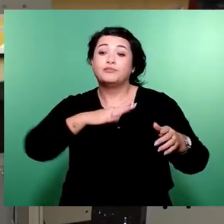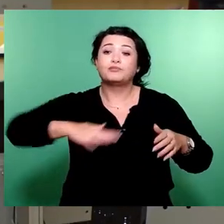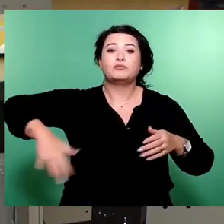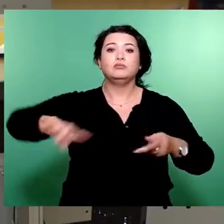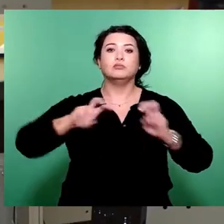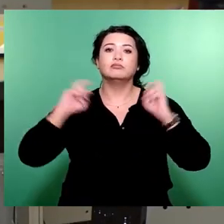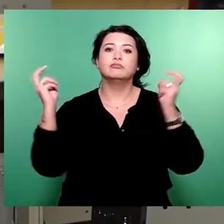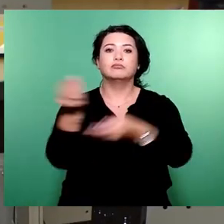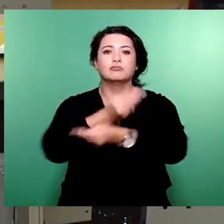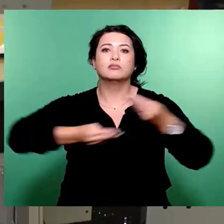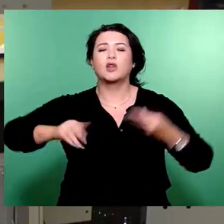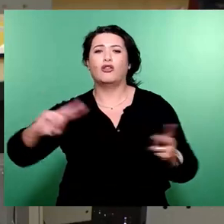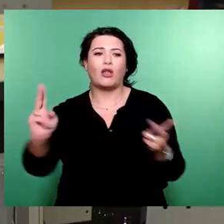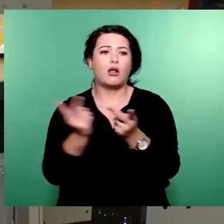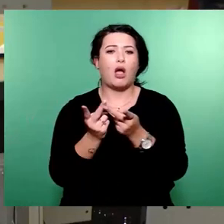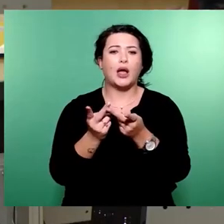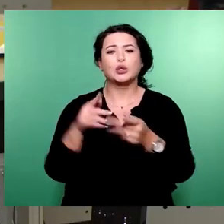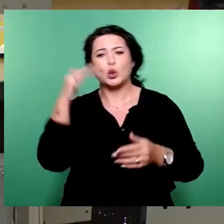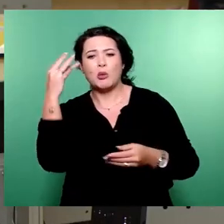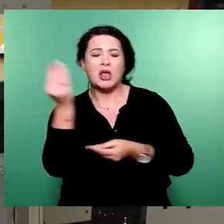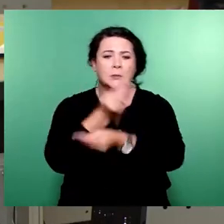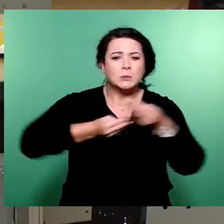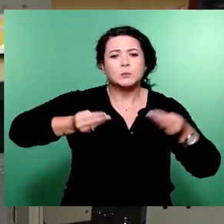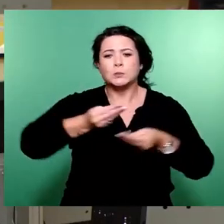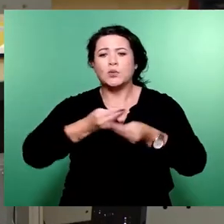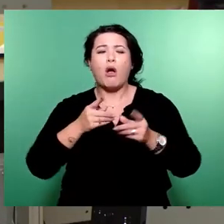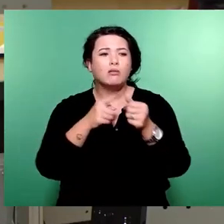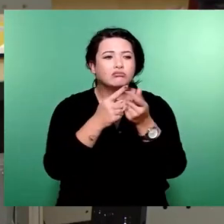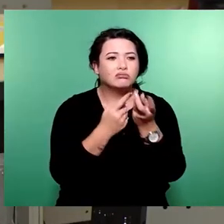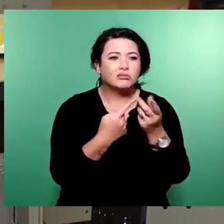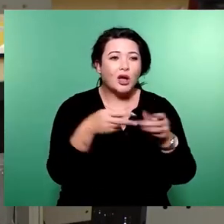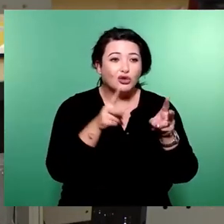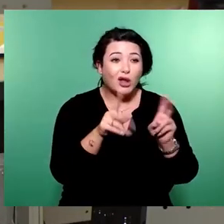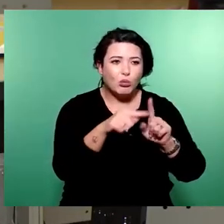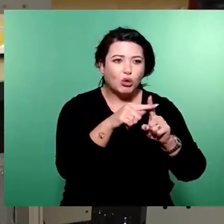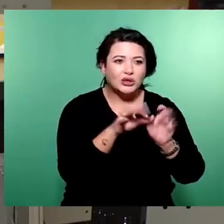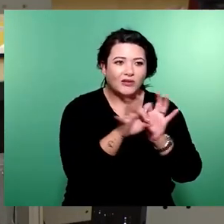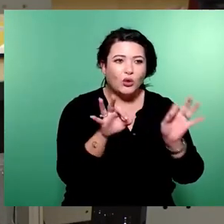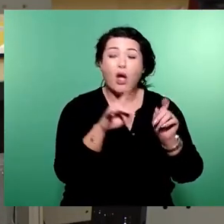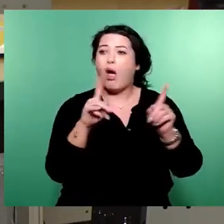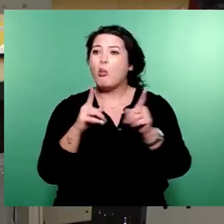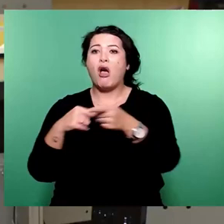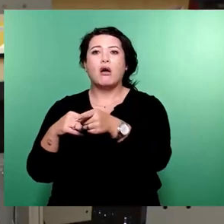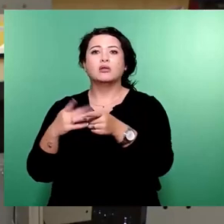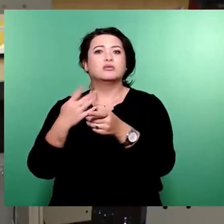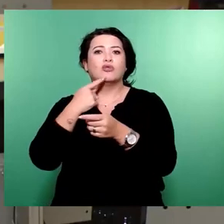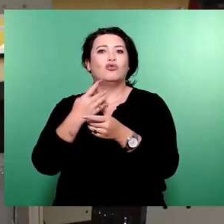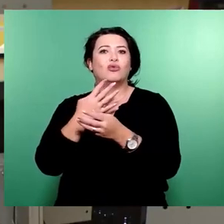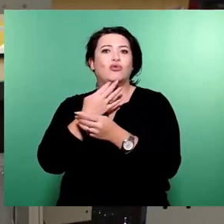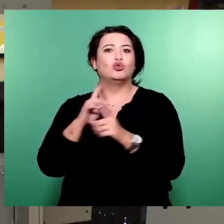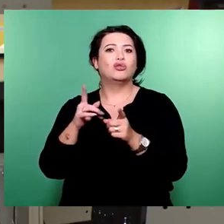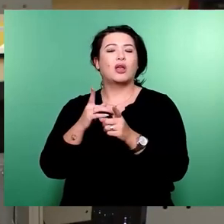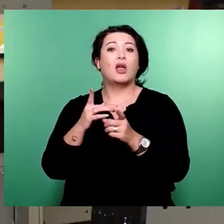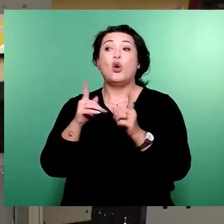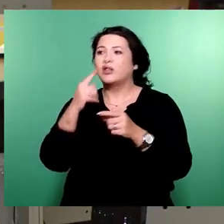Vorschläge der Fraktion. Wir sagen, das könnte für die Stadt gut sein. Und die CDU wünscht sich ein Schwarzdeckenprogramm. Und ist es wirklich schlimm, wenn